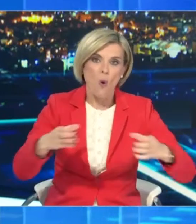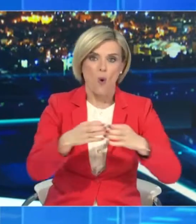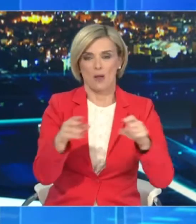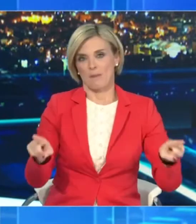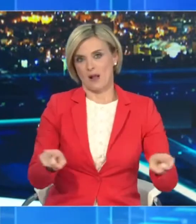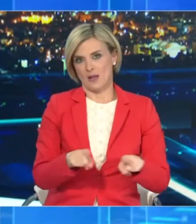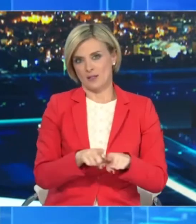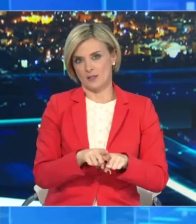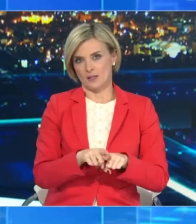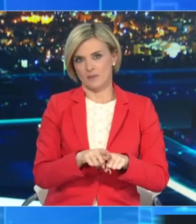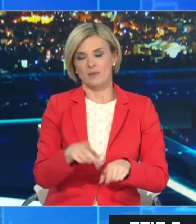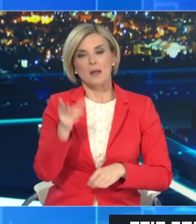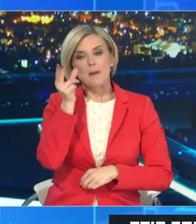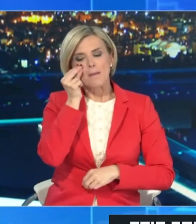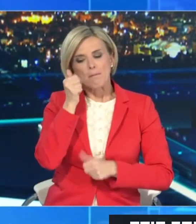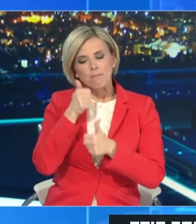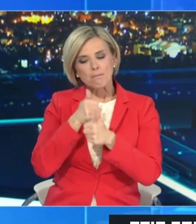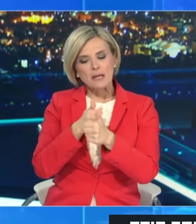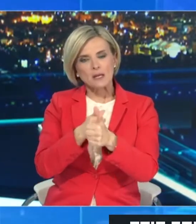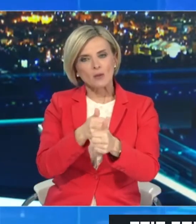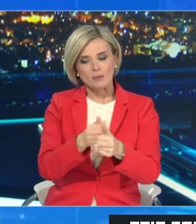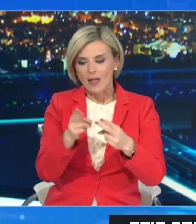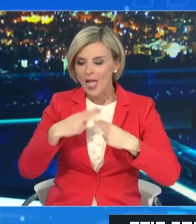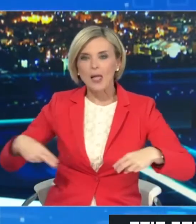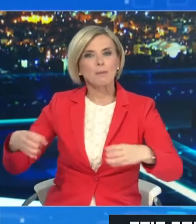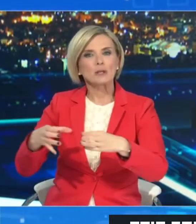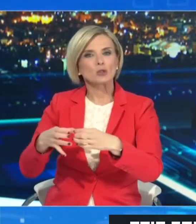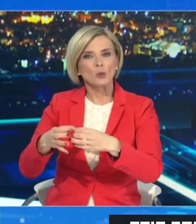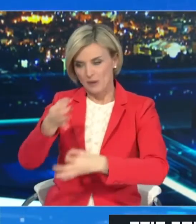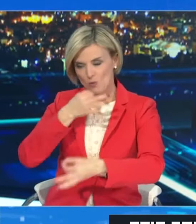Παρατηρείτε και έχω τα στοιχεία από την Επιτροπή και από το Σωτήρι Τσιόδρα.